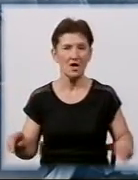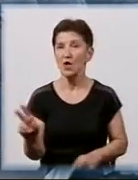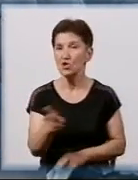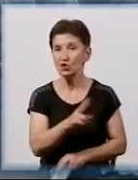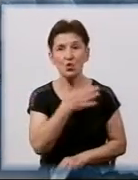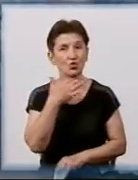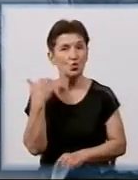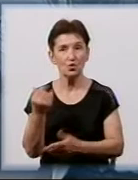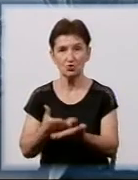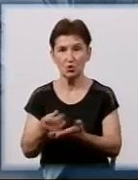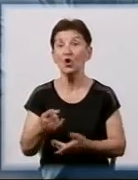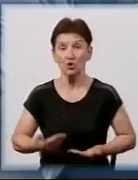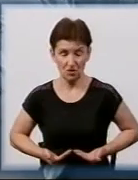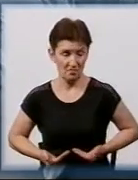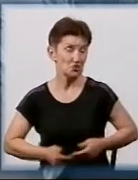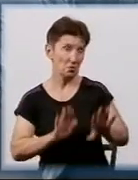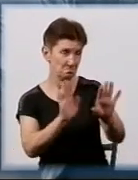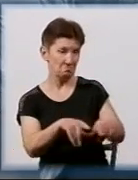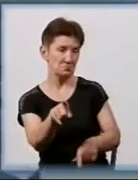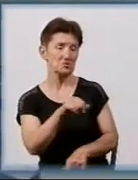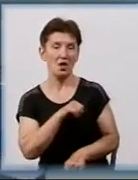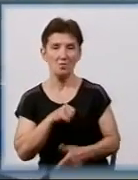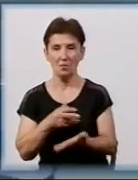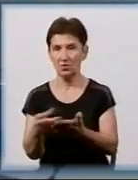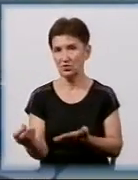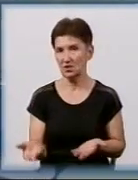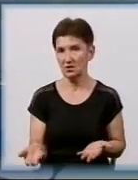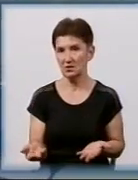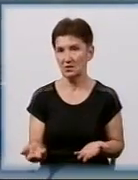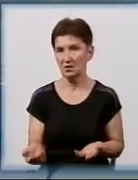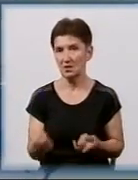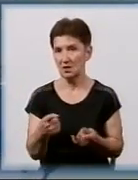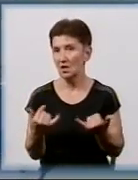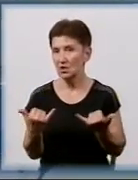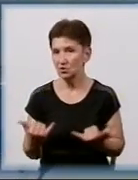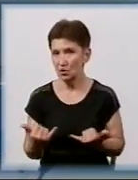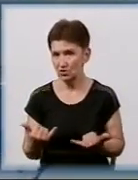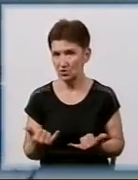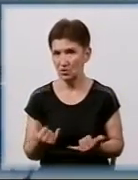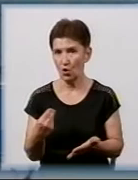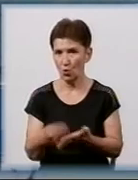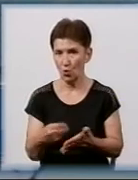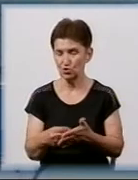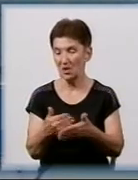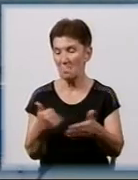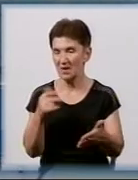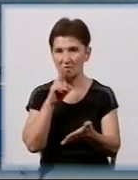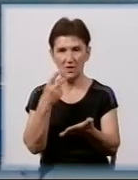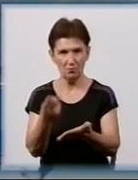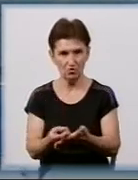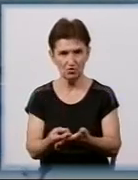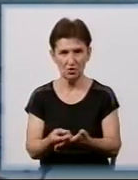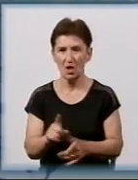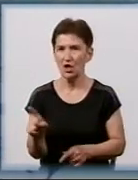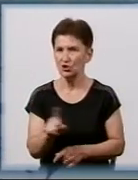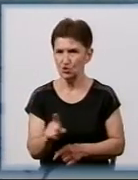хоче. Ви тут живете? Живіть і платіть саме, з чого платити. На сьогодні кошти на проживання передбачені. І в міському бюджеті ці кошти є для